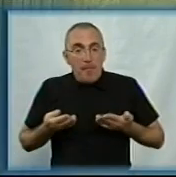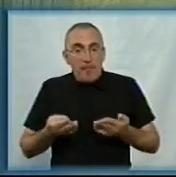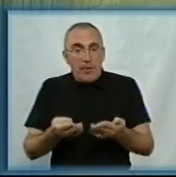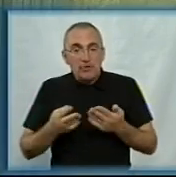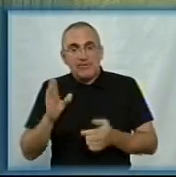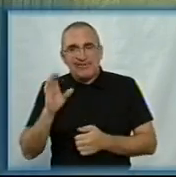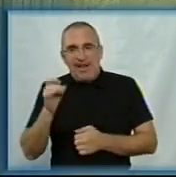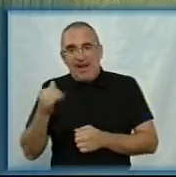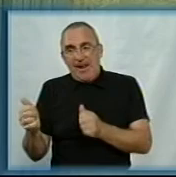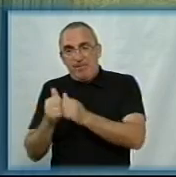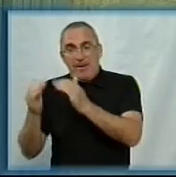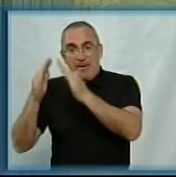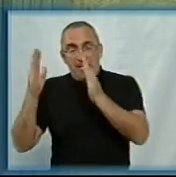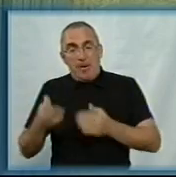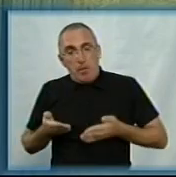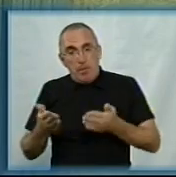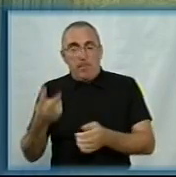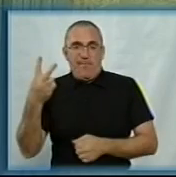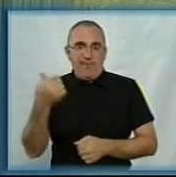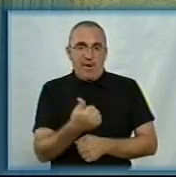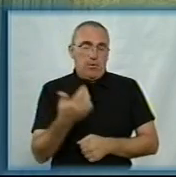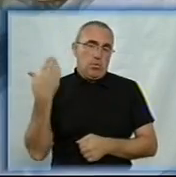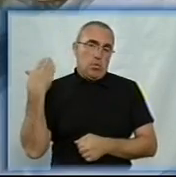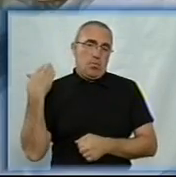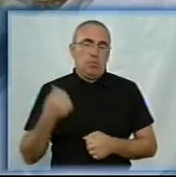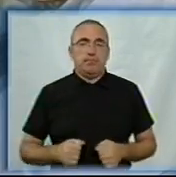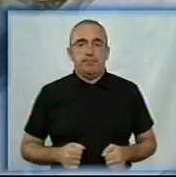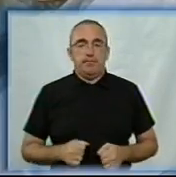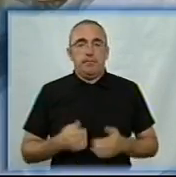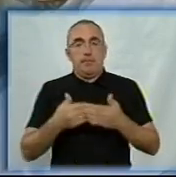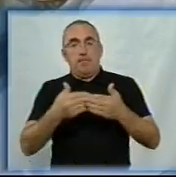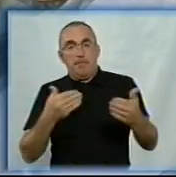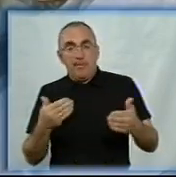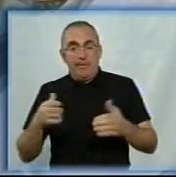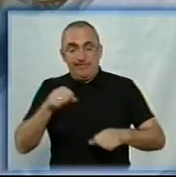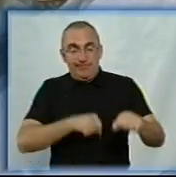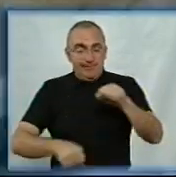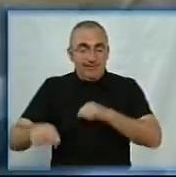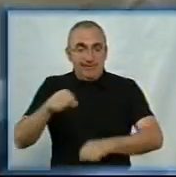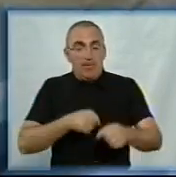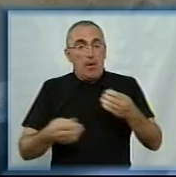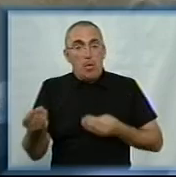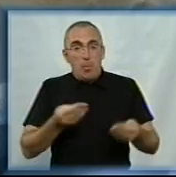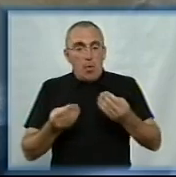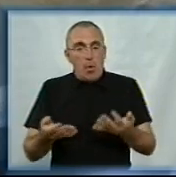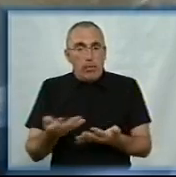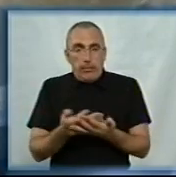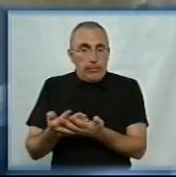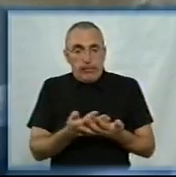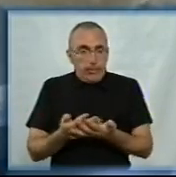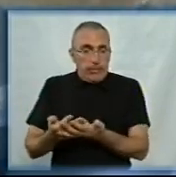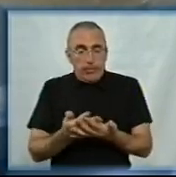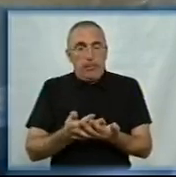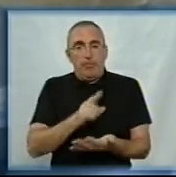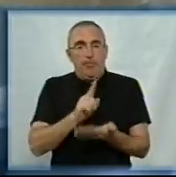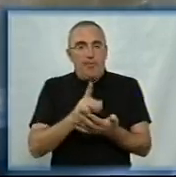сараї біля будинку. Пекти почав два тижні тому. Перед тим, як замішувати тісто, мука просіюється для того, щоб вона була